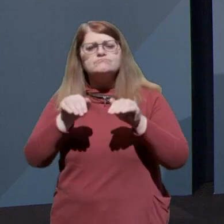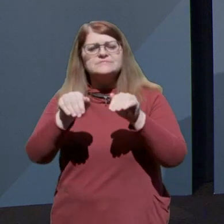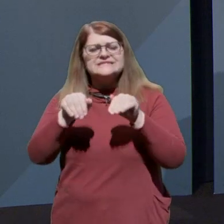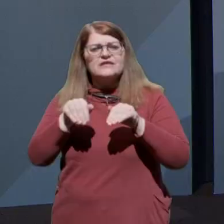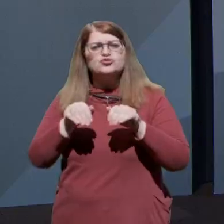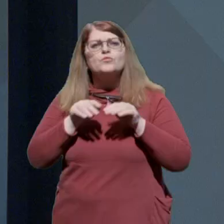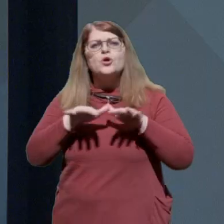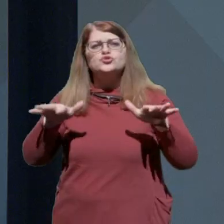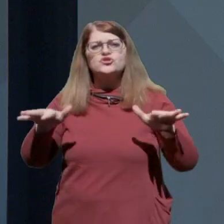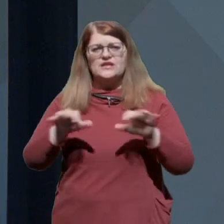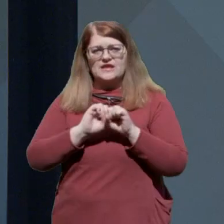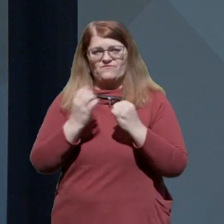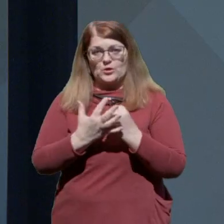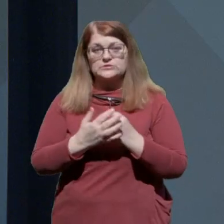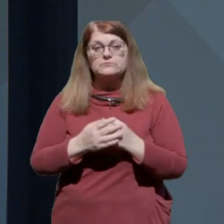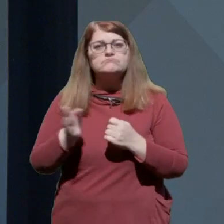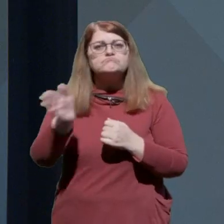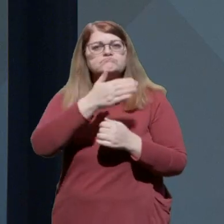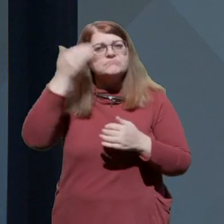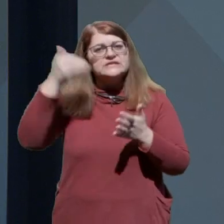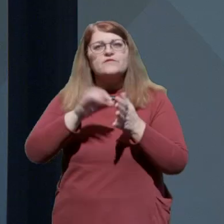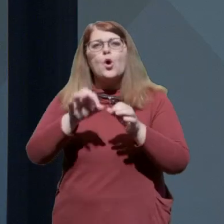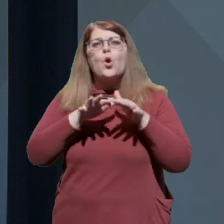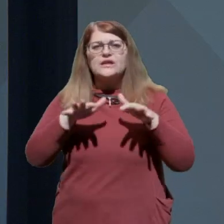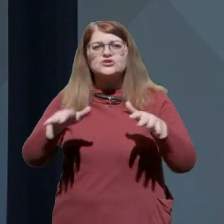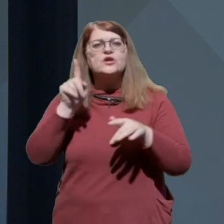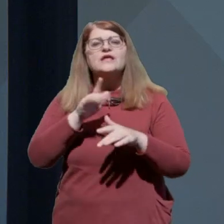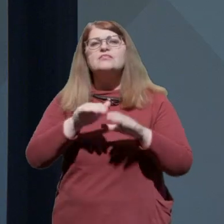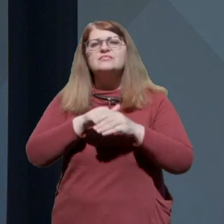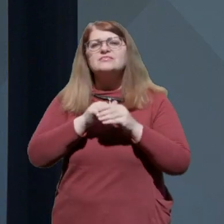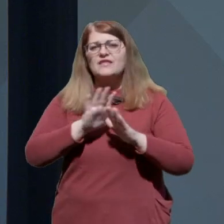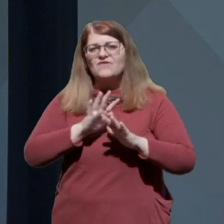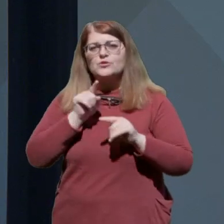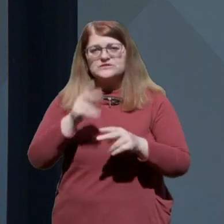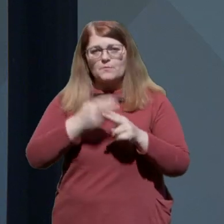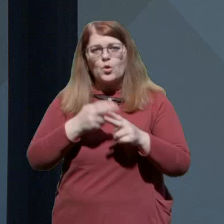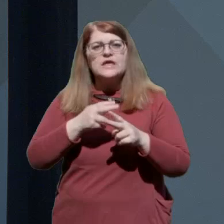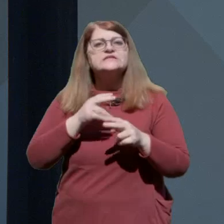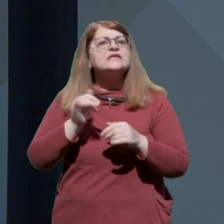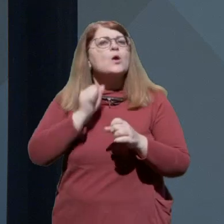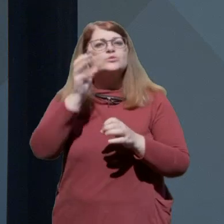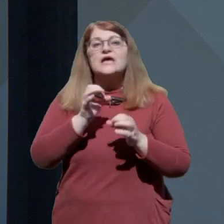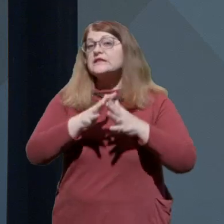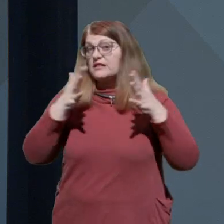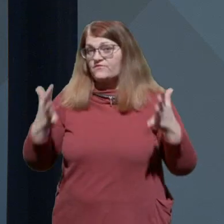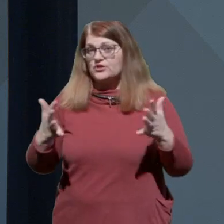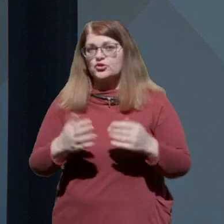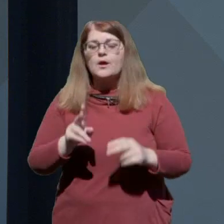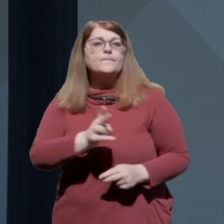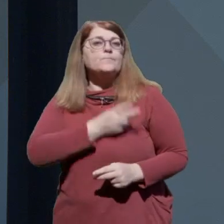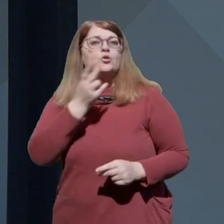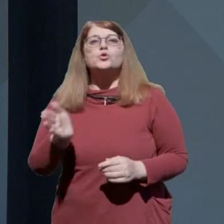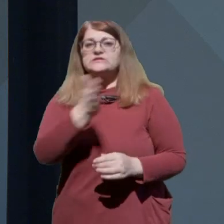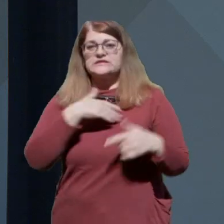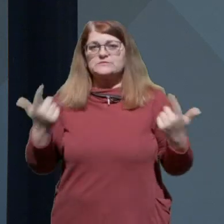širjenje virusa. Za vedanje o razširjenosti in nevarnosti te bolezni je vsak dan večja. Ponosni smo lahko,